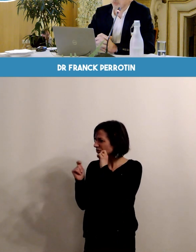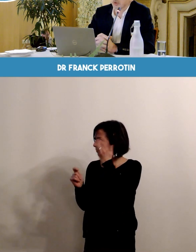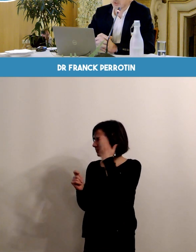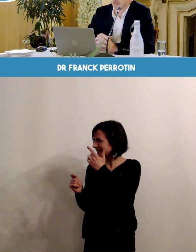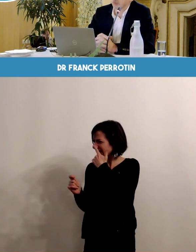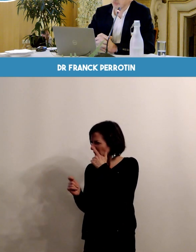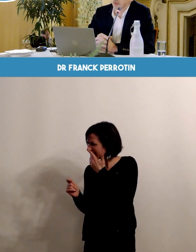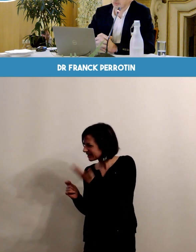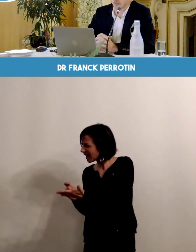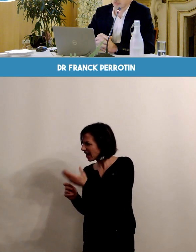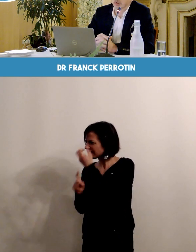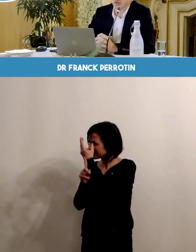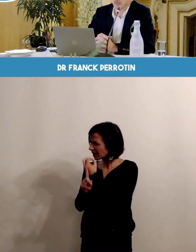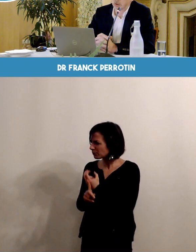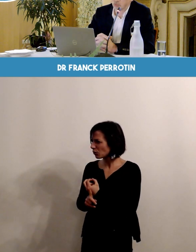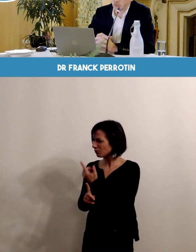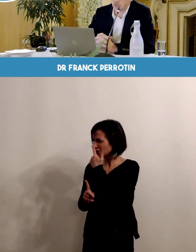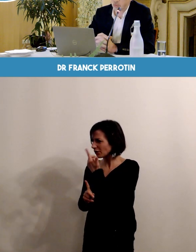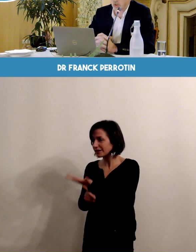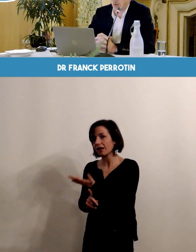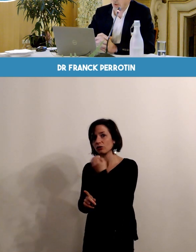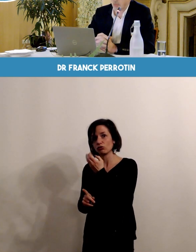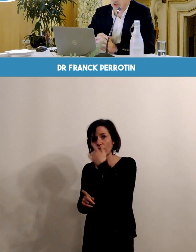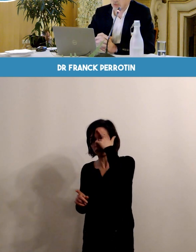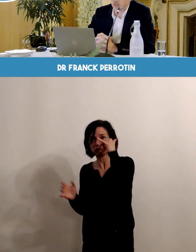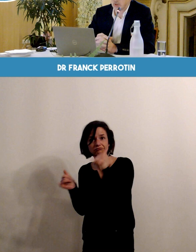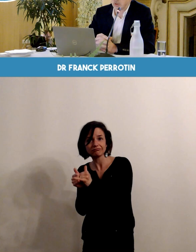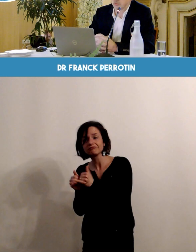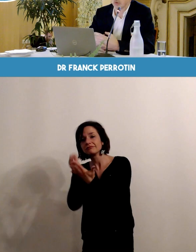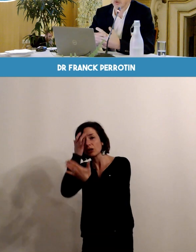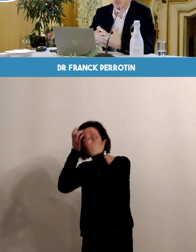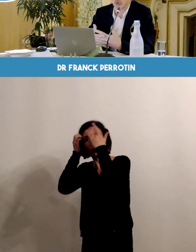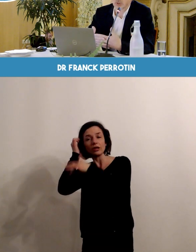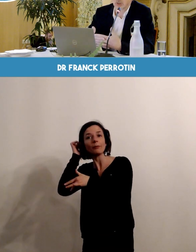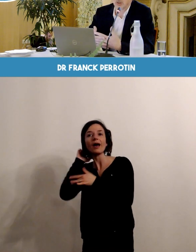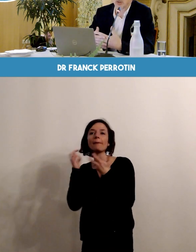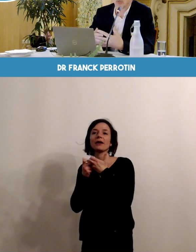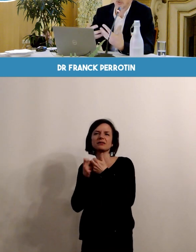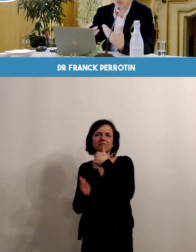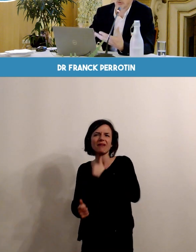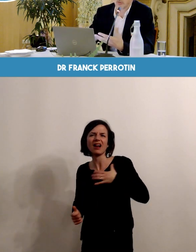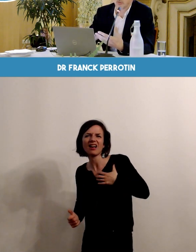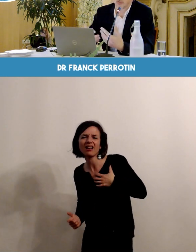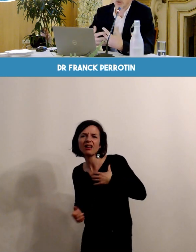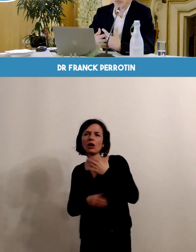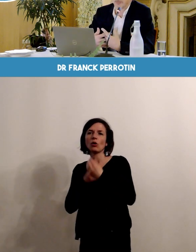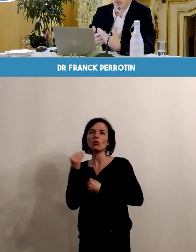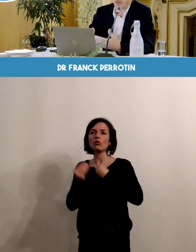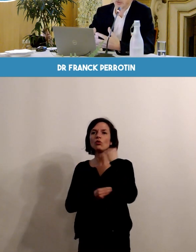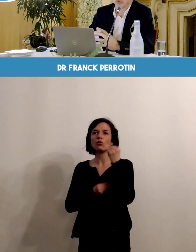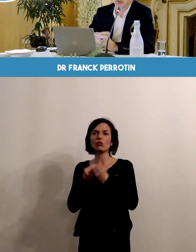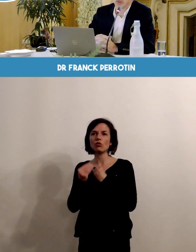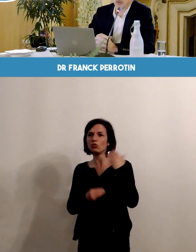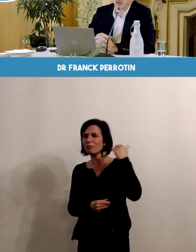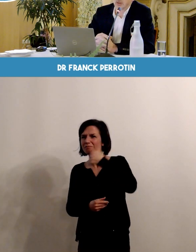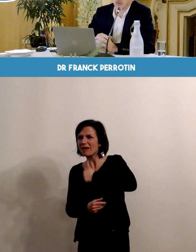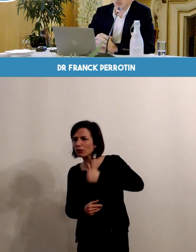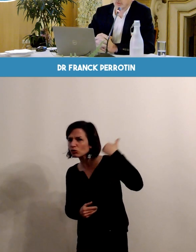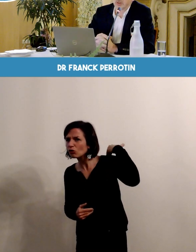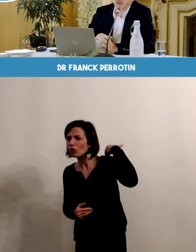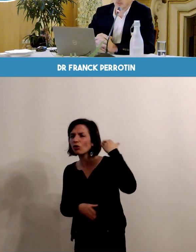certains symptômes qui ne sont pas forcément des symptômes toujours très très bien connus en particulier des douleurs dans la poitrine des douleurs dans le dos